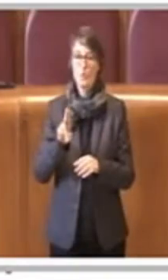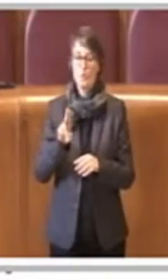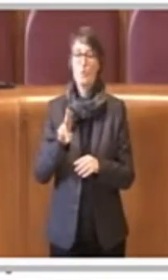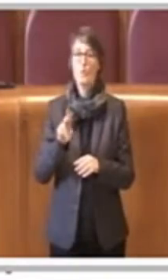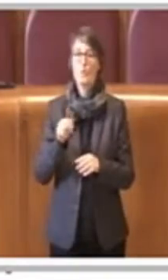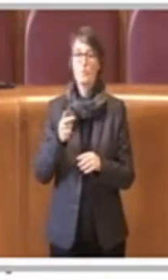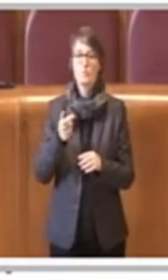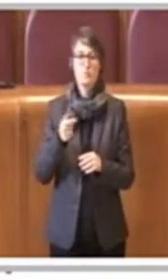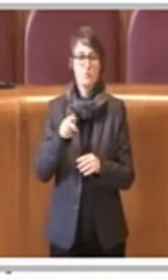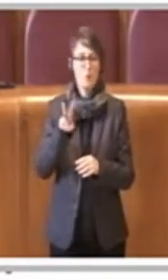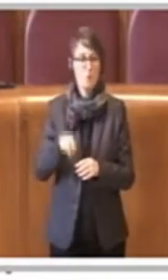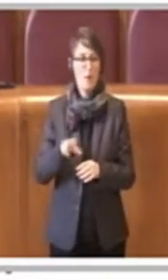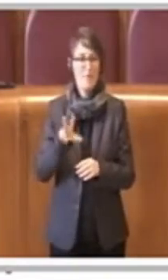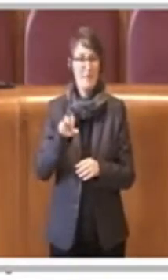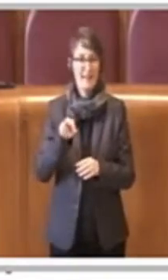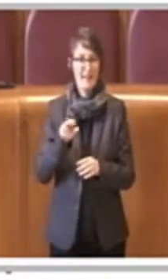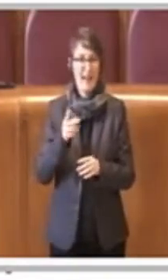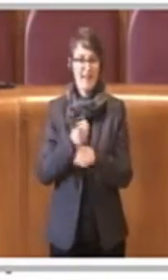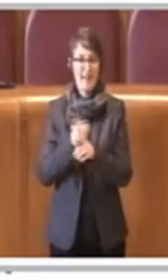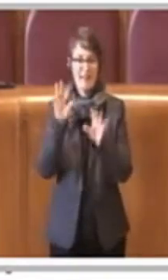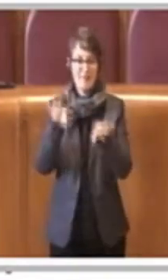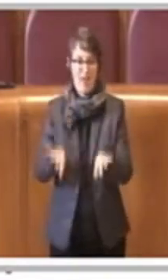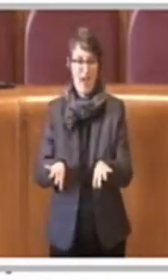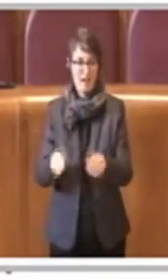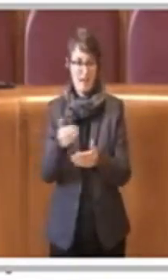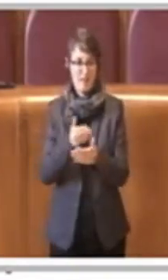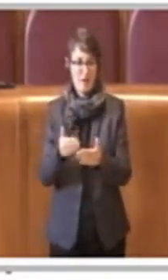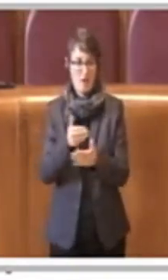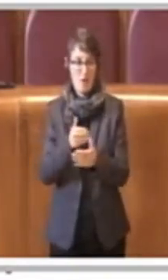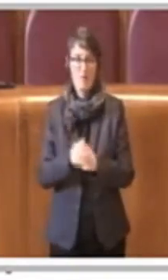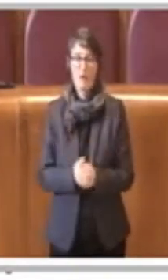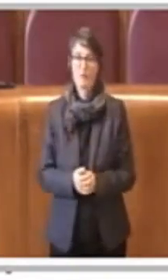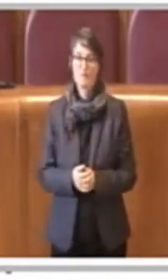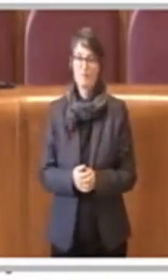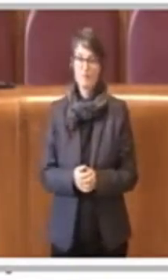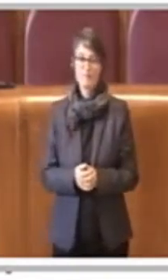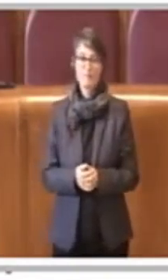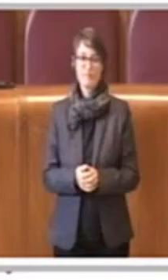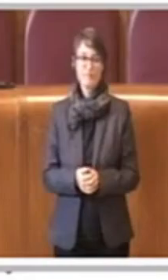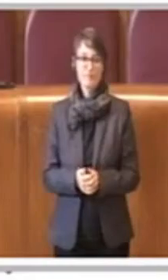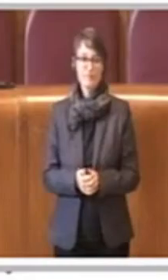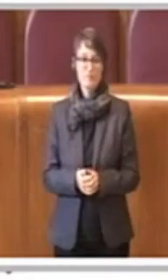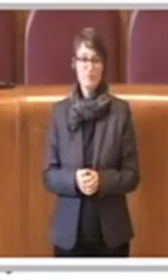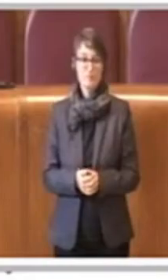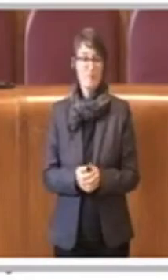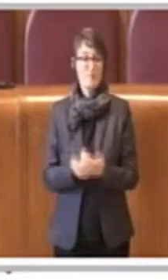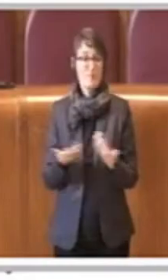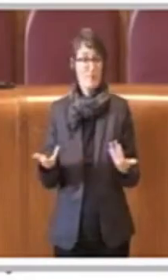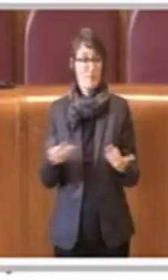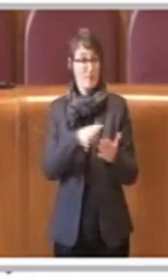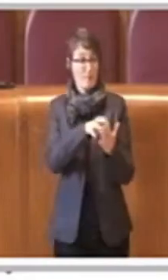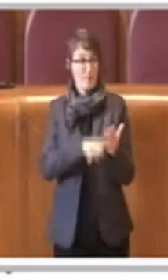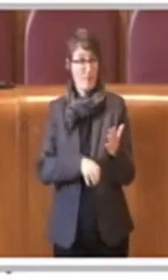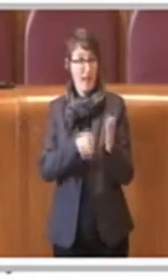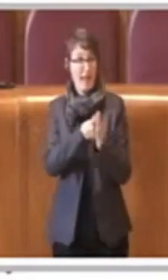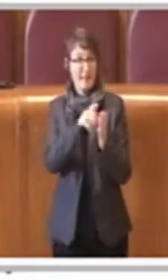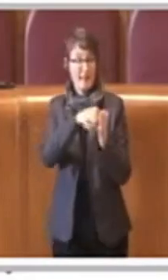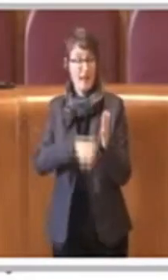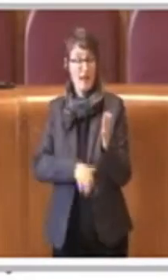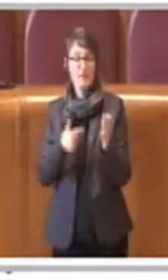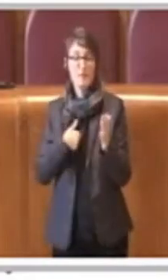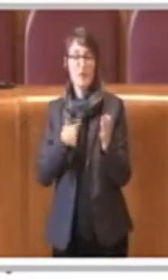Perciò ovviamente noi vogliamo innescare un percorso